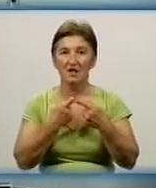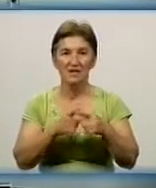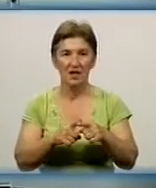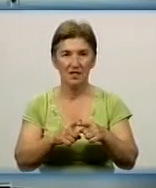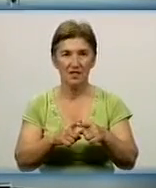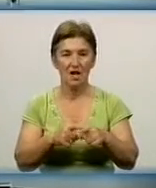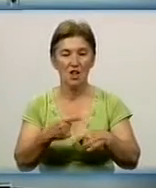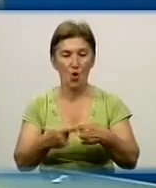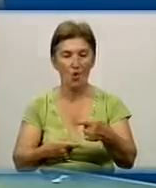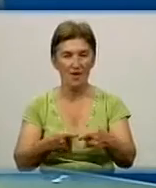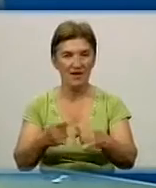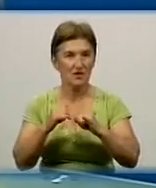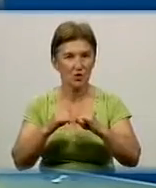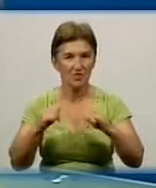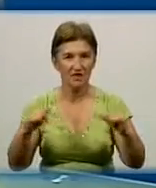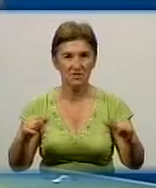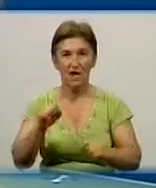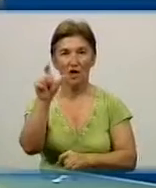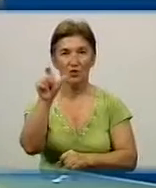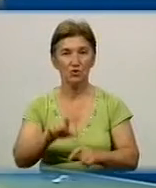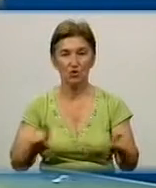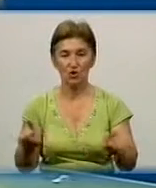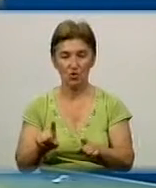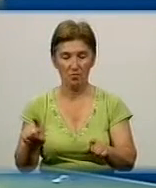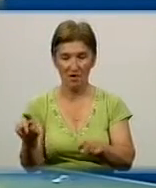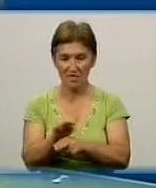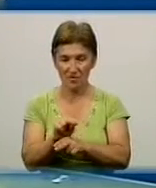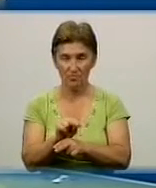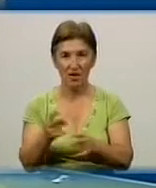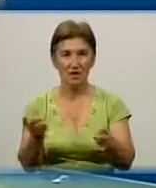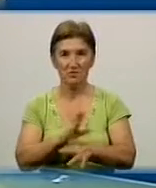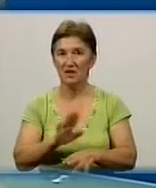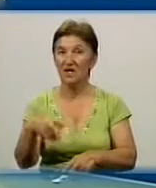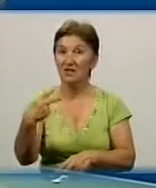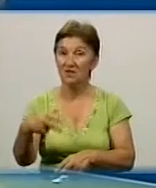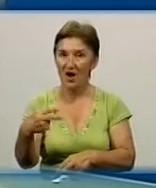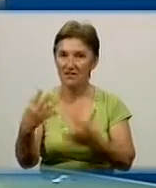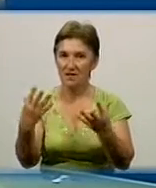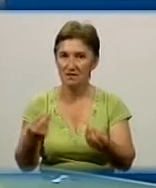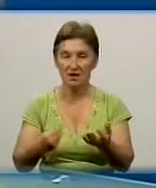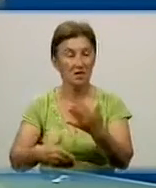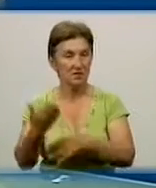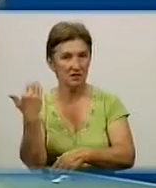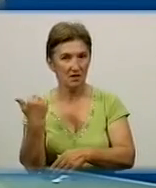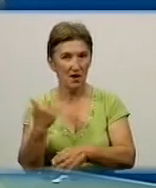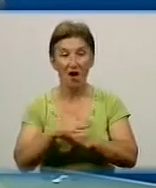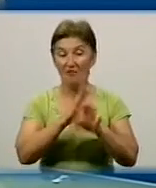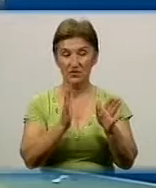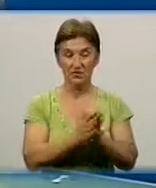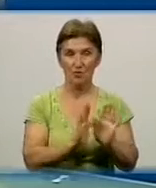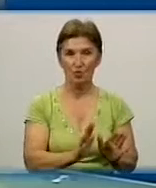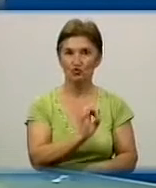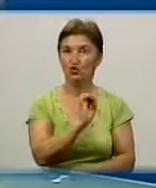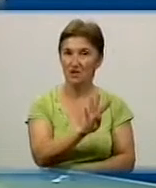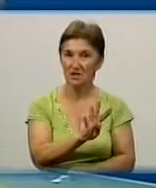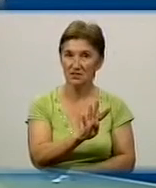технологія розвивається, і тому людина, щоб вилікуватися, їй треба не 20 днів, як, наприклад, було, а всього 14. Це означає, що